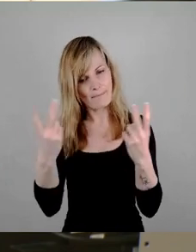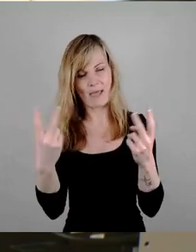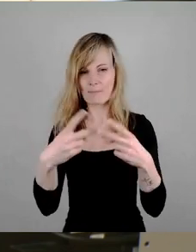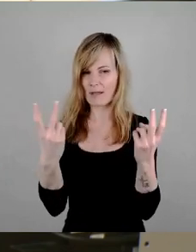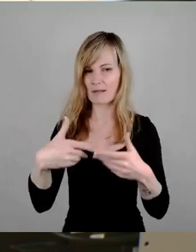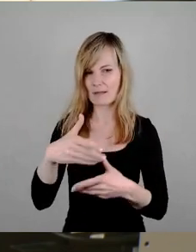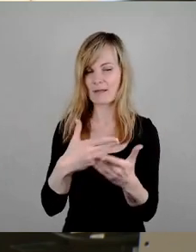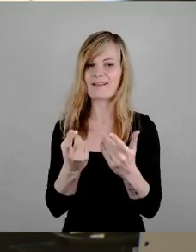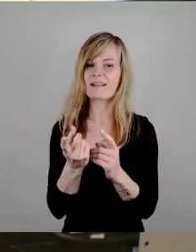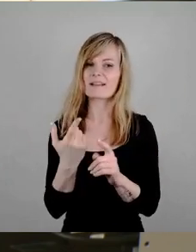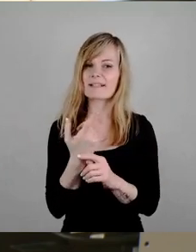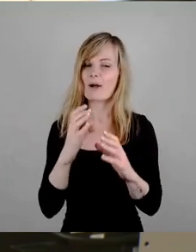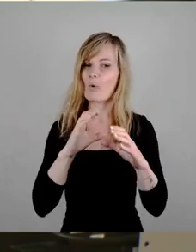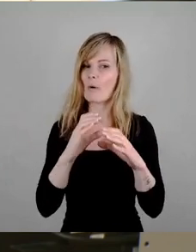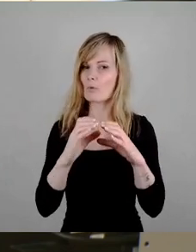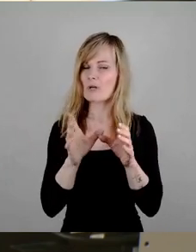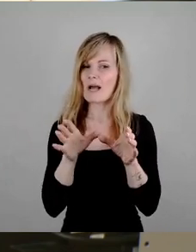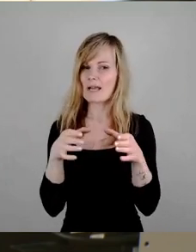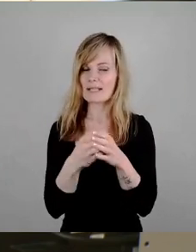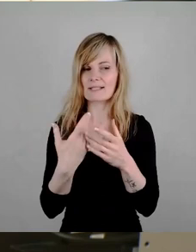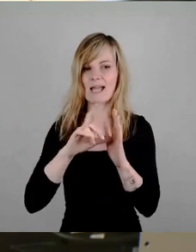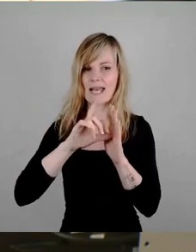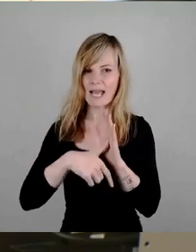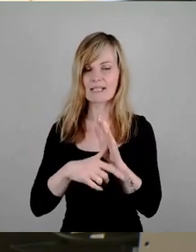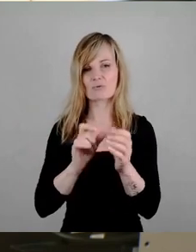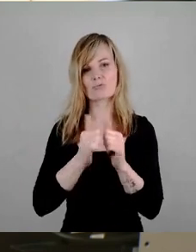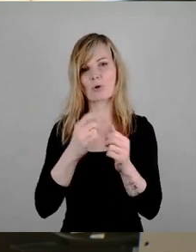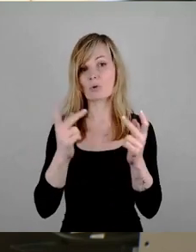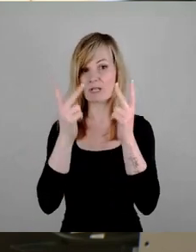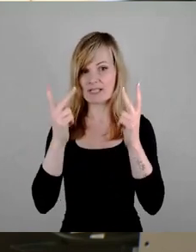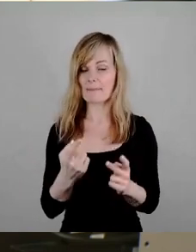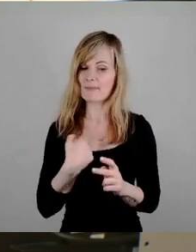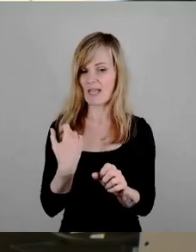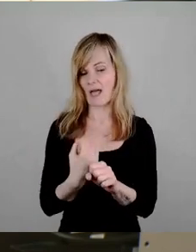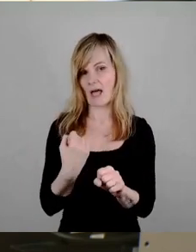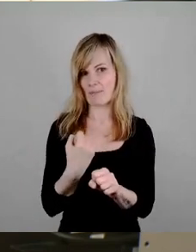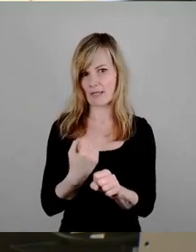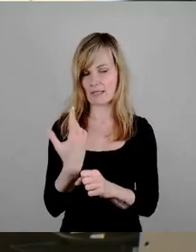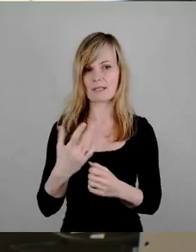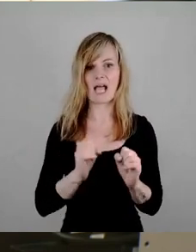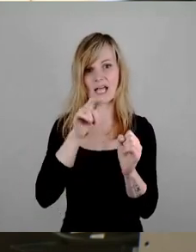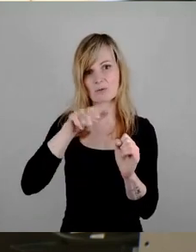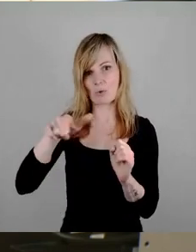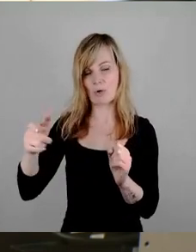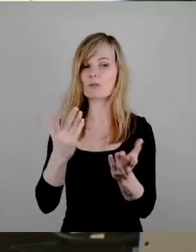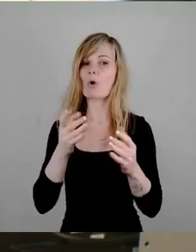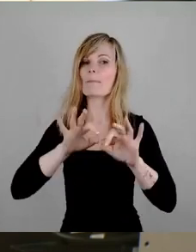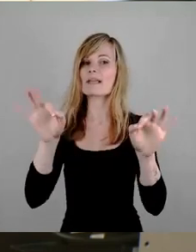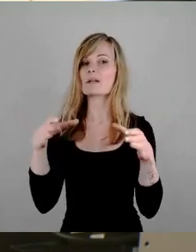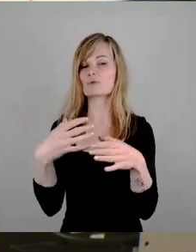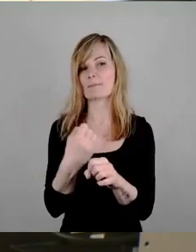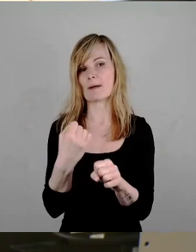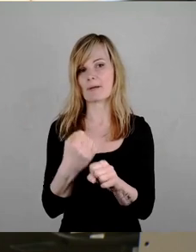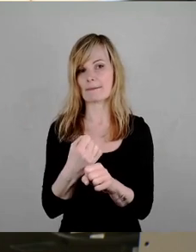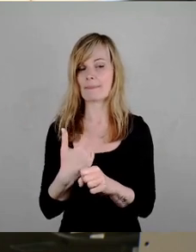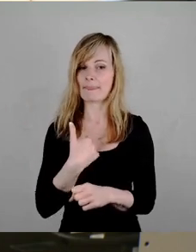kommunales Leistungssportkonzept erarbeiten werden Und dass die Akteure noch besser miteinander zusammenarbeiten Das wollen wir